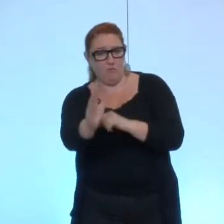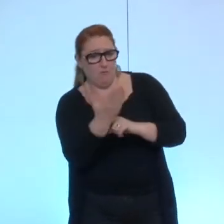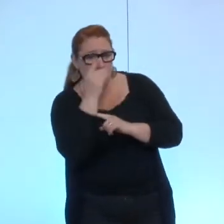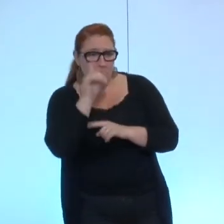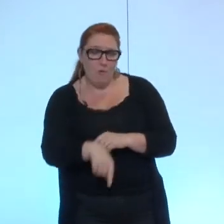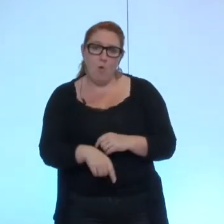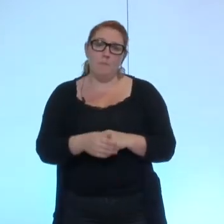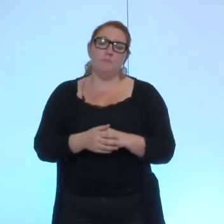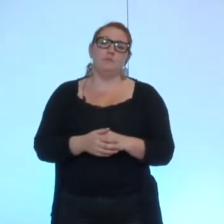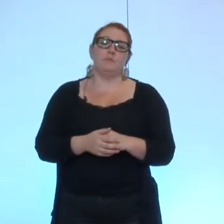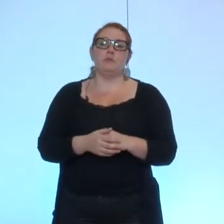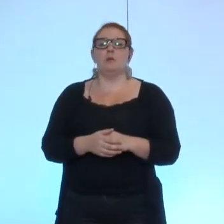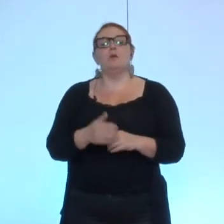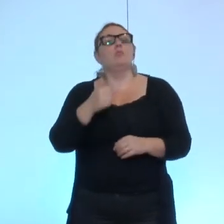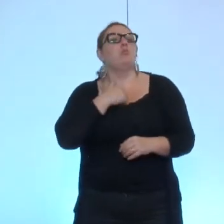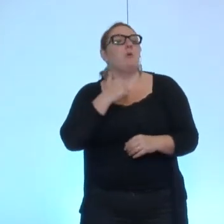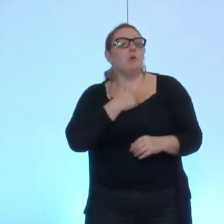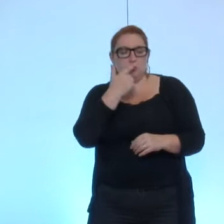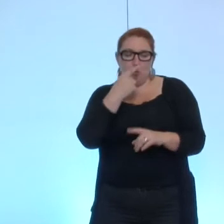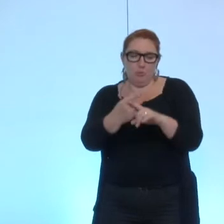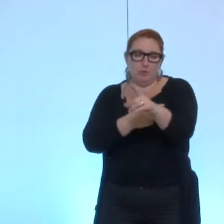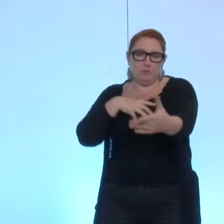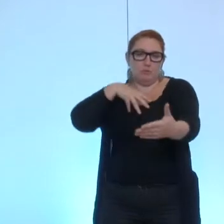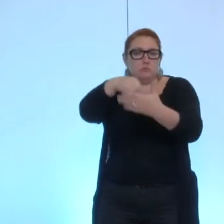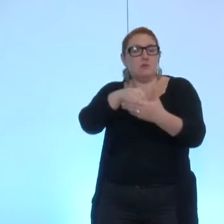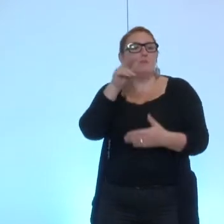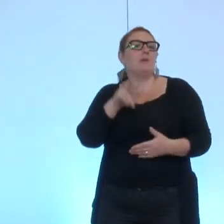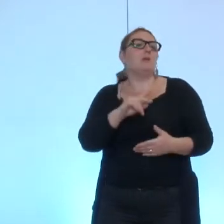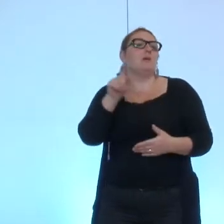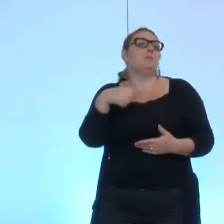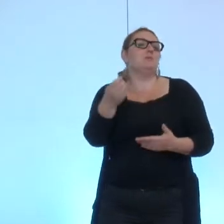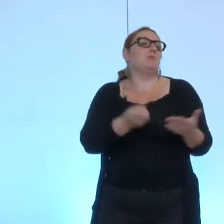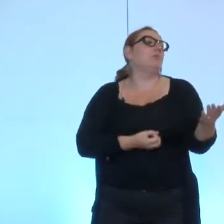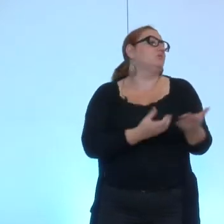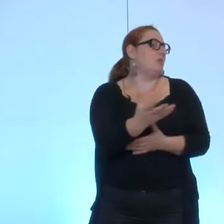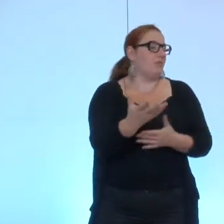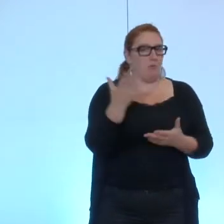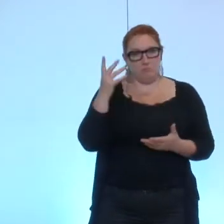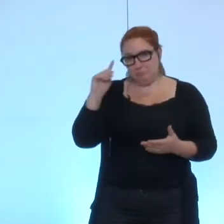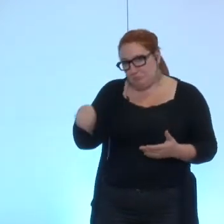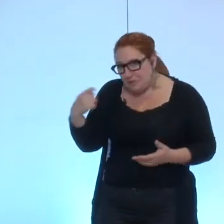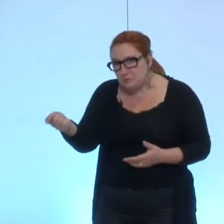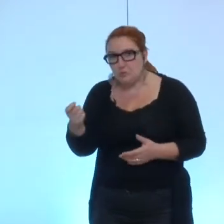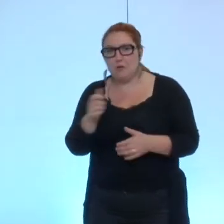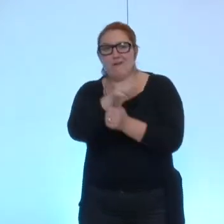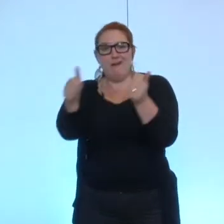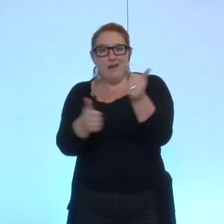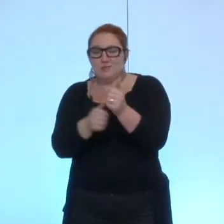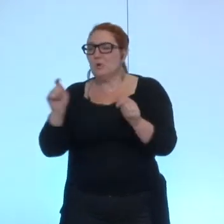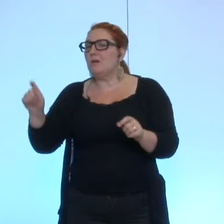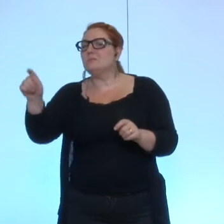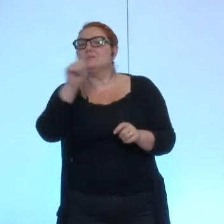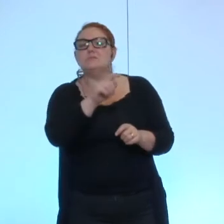évidemment ma part je pense qu'au fil le message était aussi de dire il y a sans doute des besoins pour différents adjoints en charge de différents